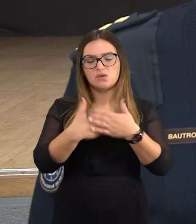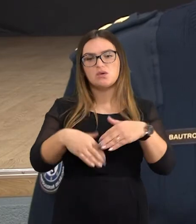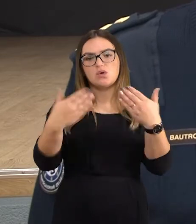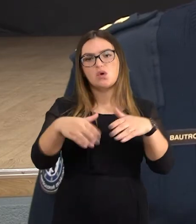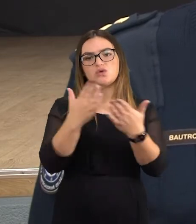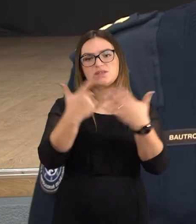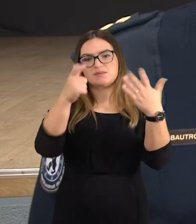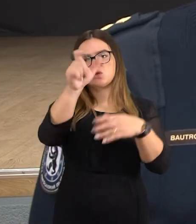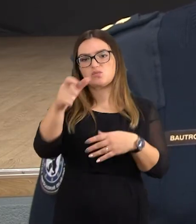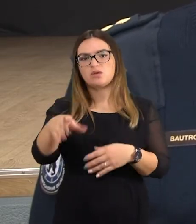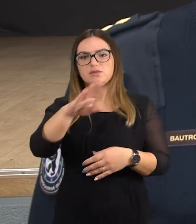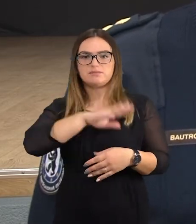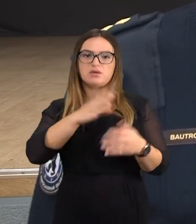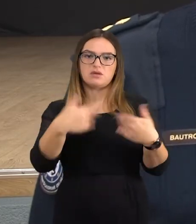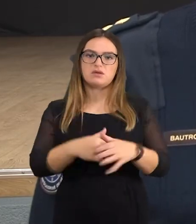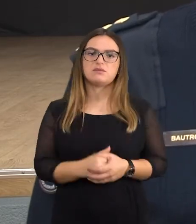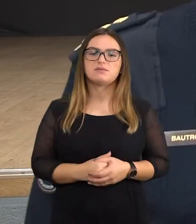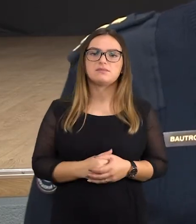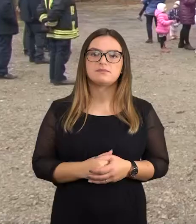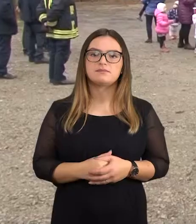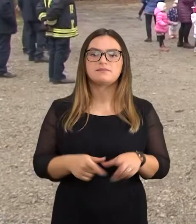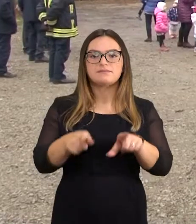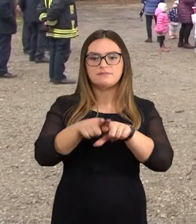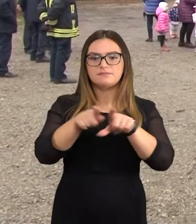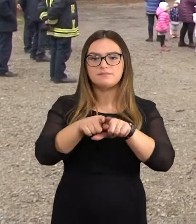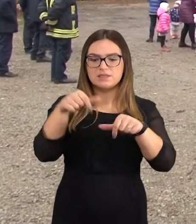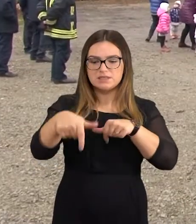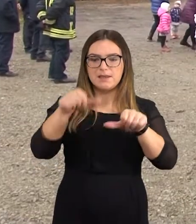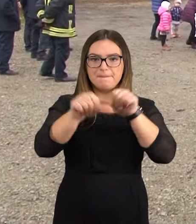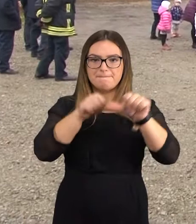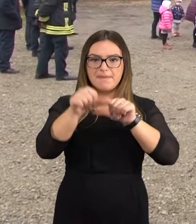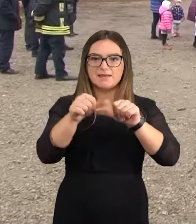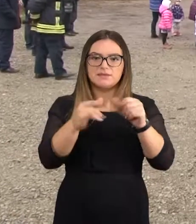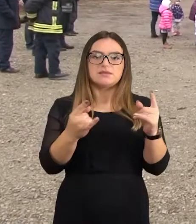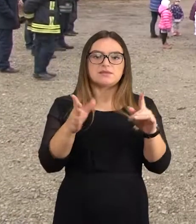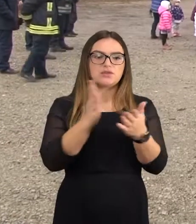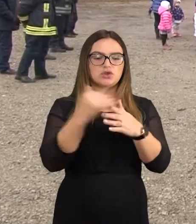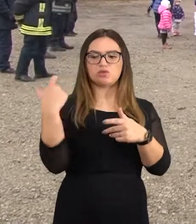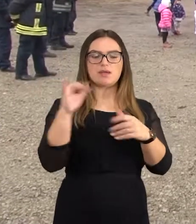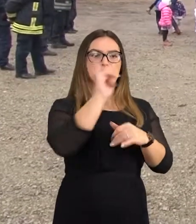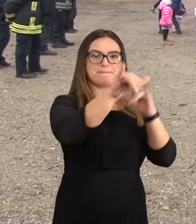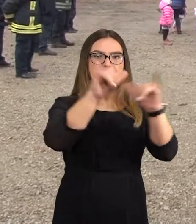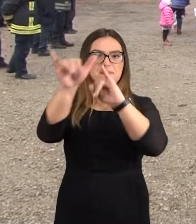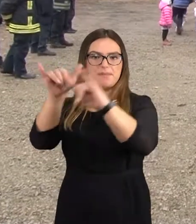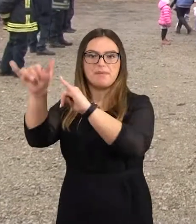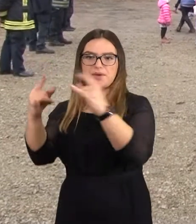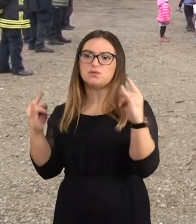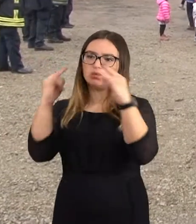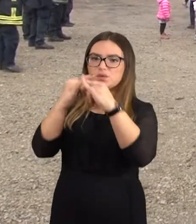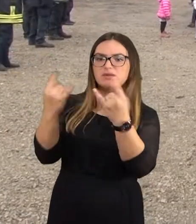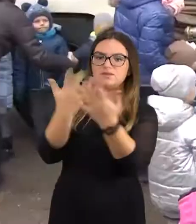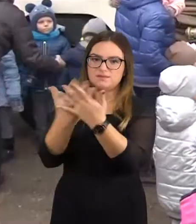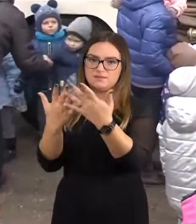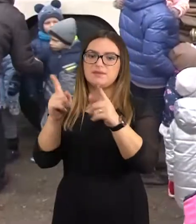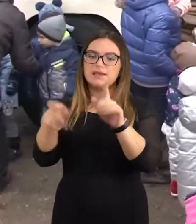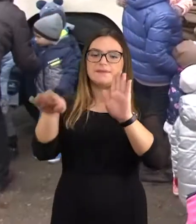Tai aš manau, kad akcija irgi duoda savo vaisius. Nors gaistrų prevencija šiemet labiau sutelta į gyvenamąjį sektorių, kur nelaimiu daugiausia, tačiau